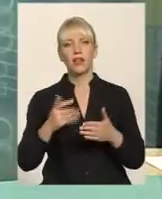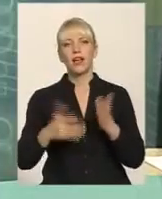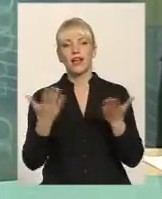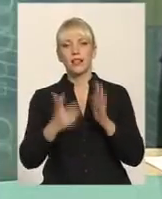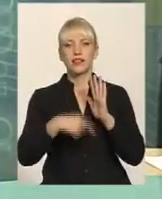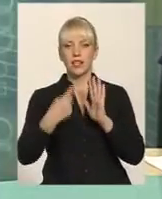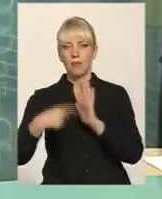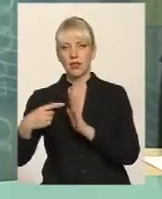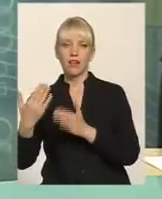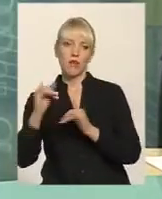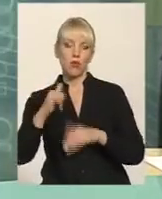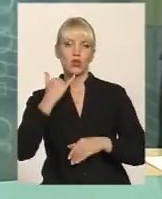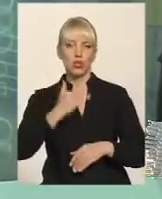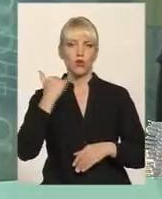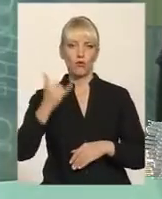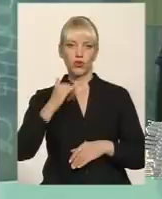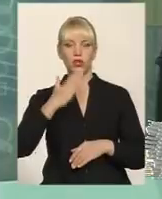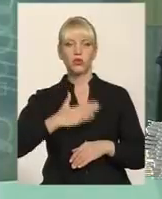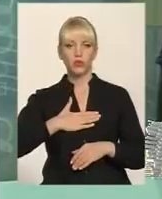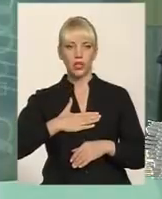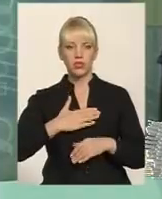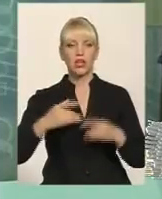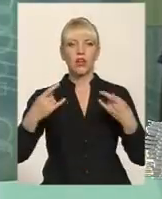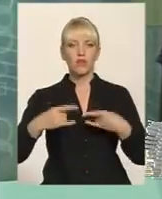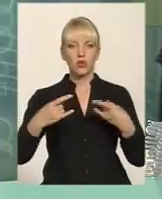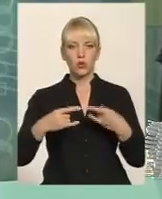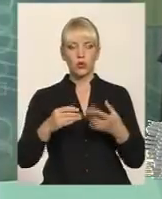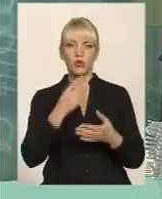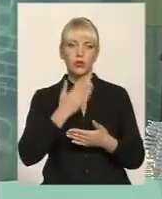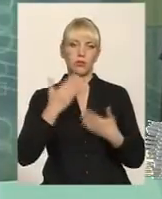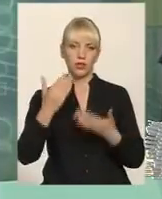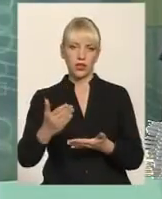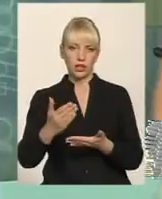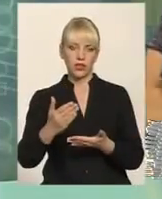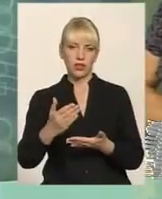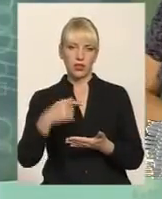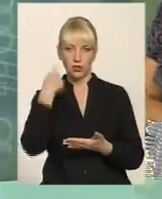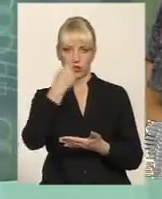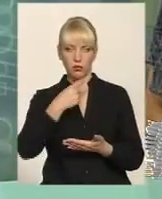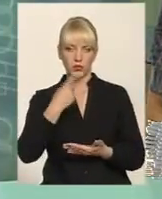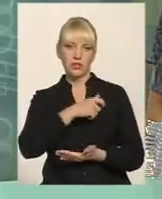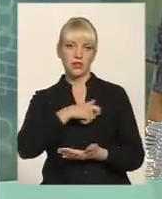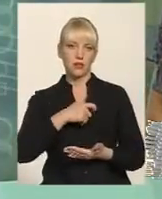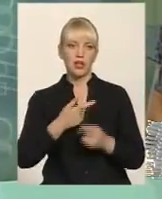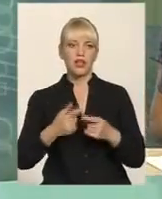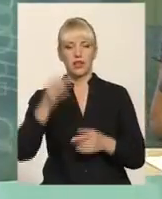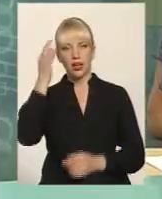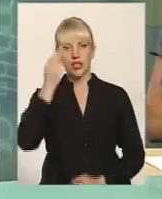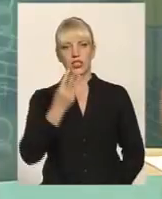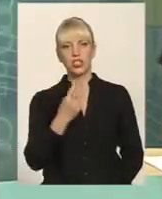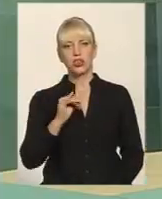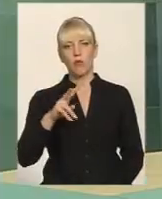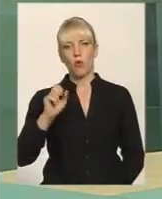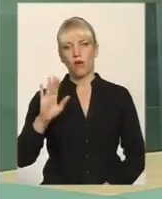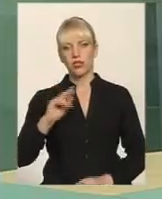формулювати і телефонувати до нас у студію, ставити запитання безпосередньо нардепу. Нагадую, в нас сьогодні Андрій Шенькович,